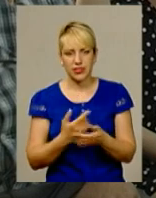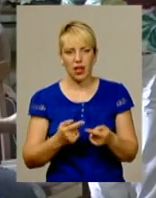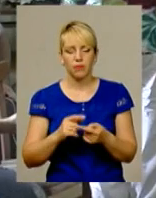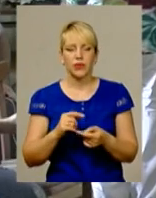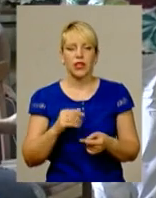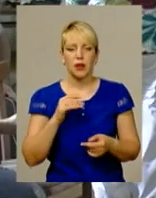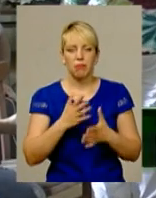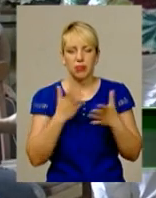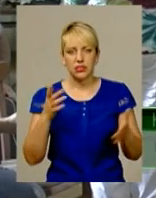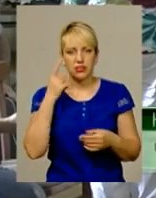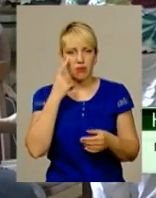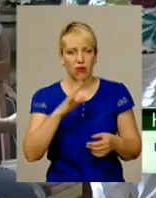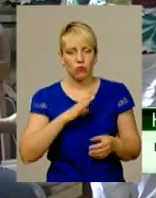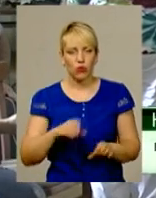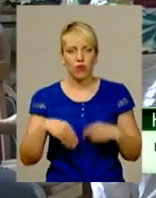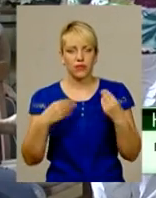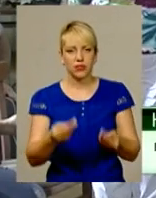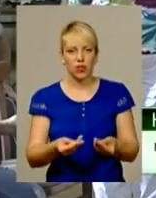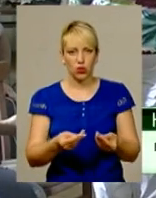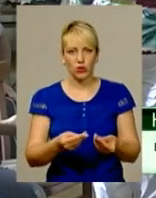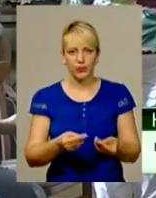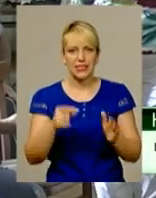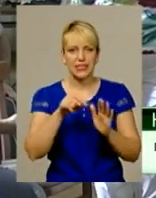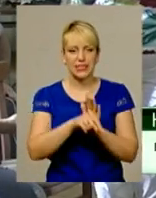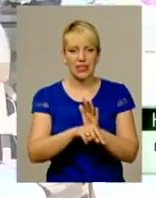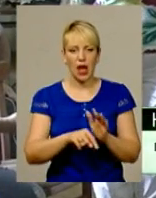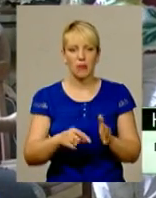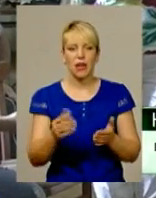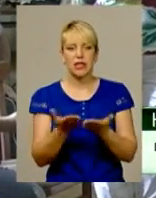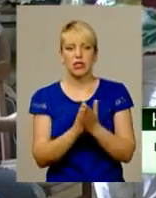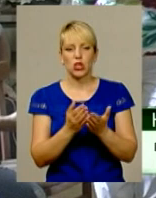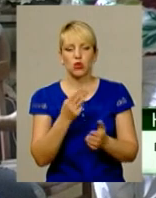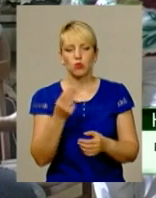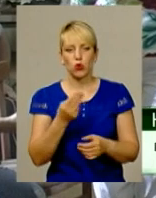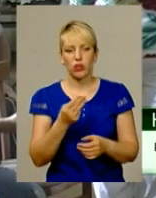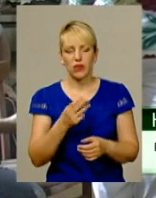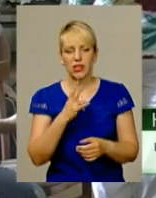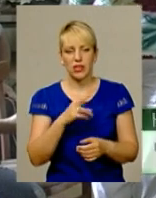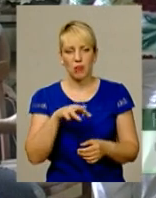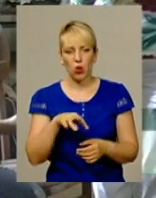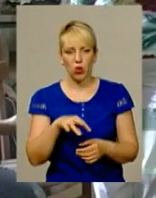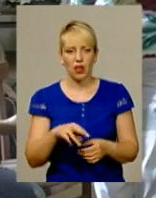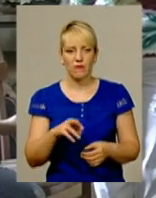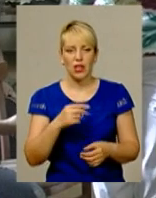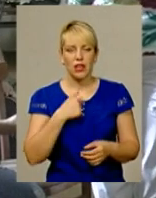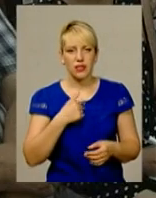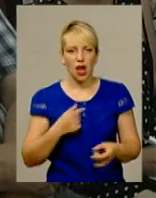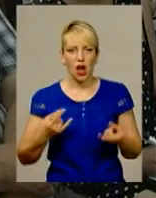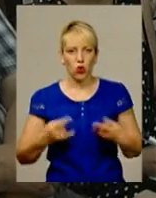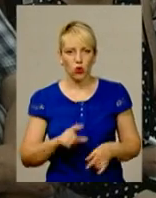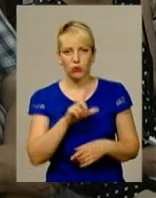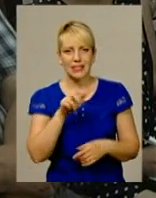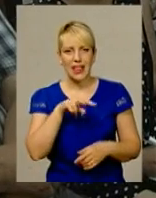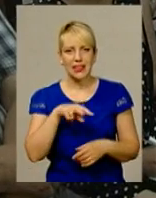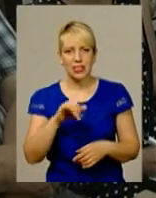було віддамо саме збірці Шмурікової вогі Ніни Миколаївна «Я родом з листопада».